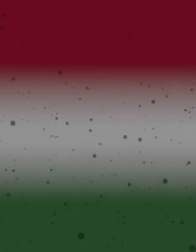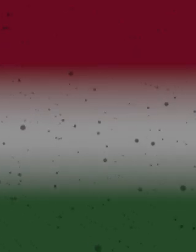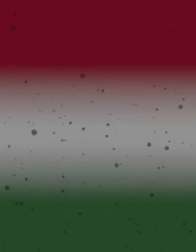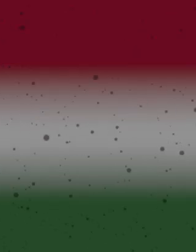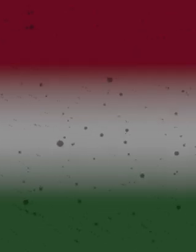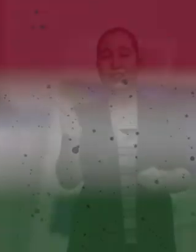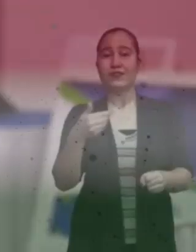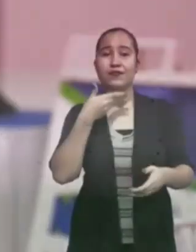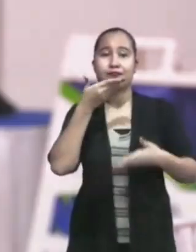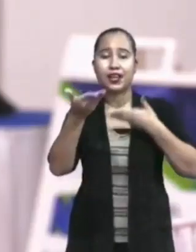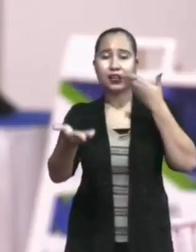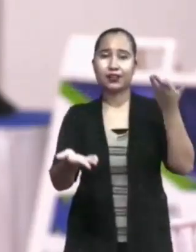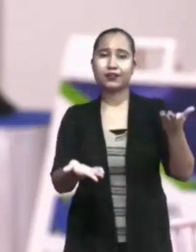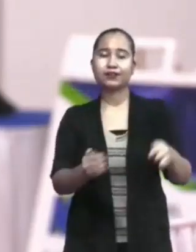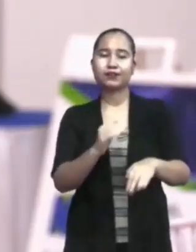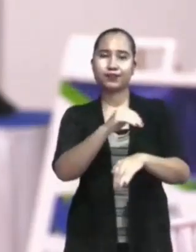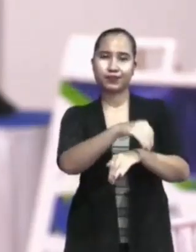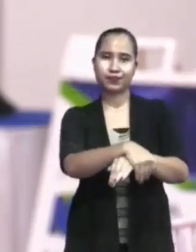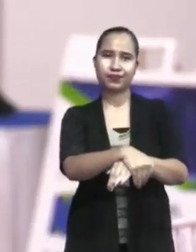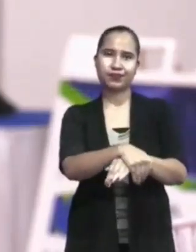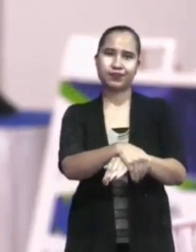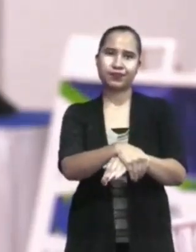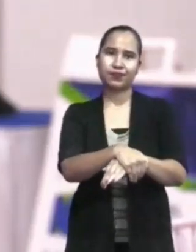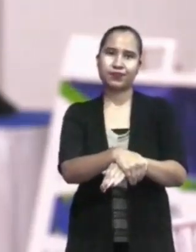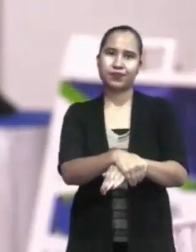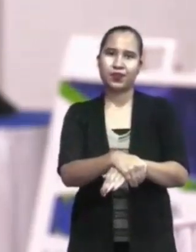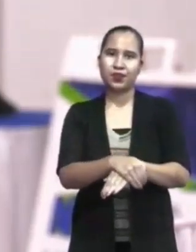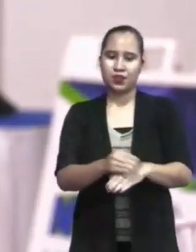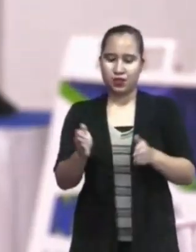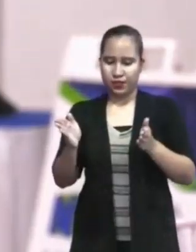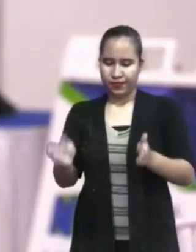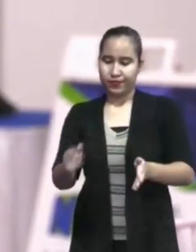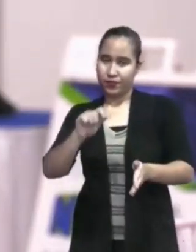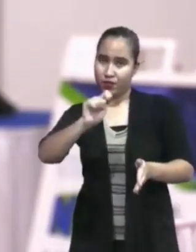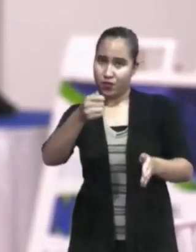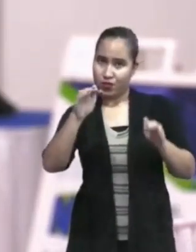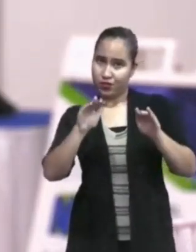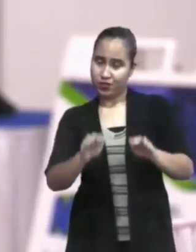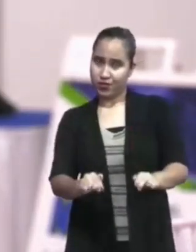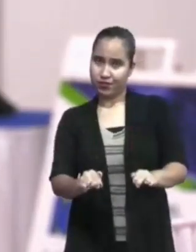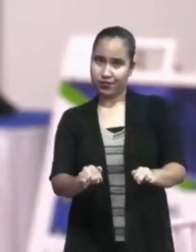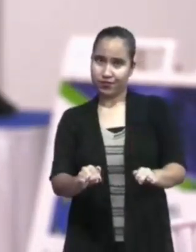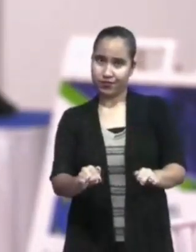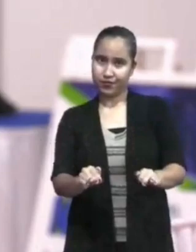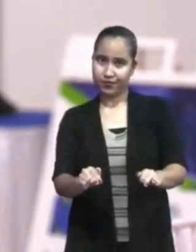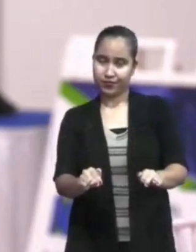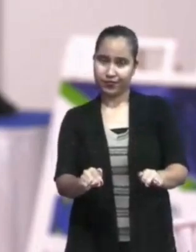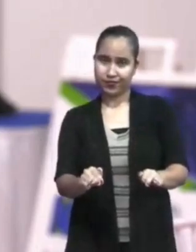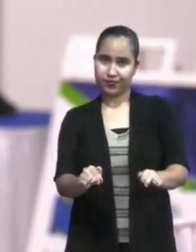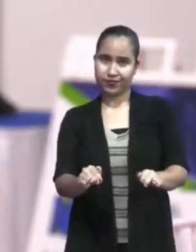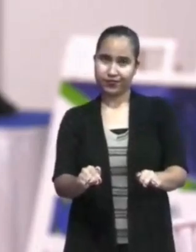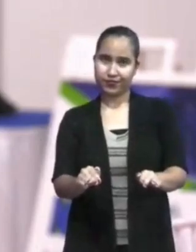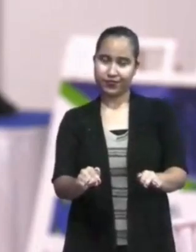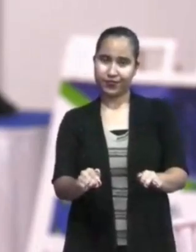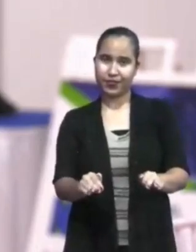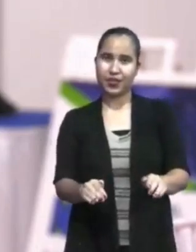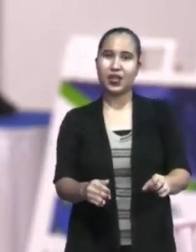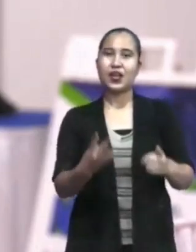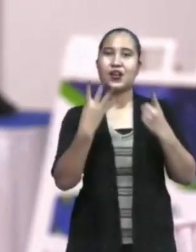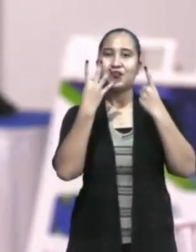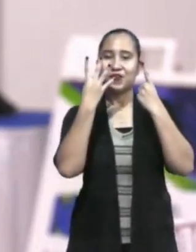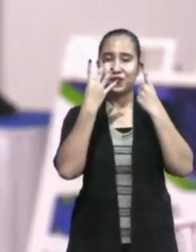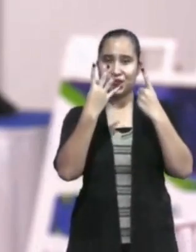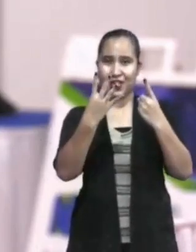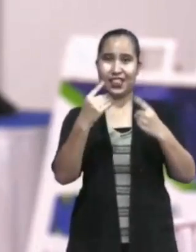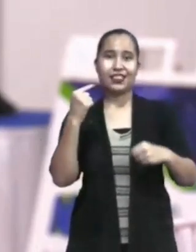samenleving. Ten aanzien van de partiele lockdown, het was voor 14 dagen.